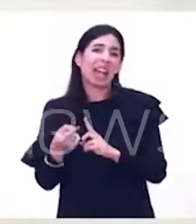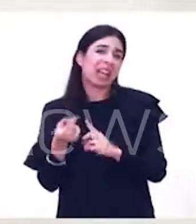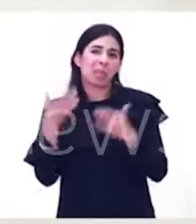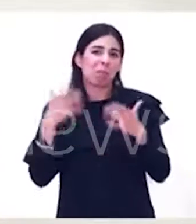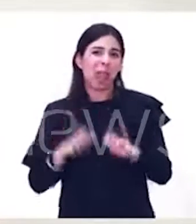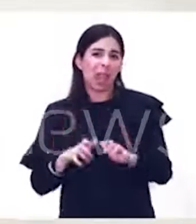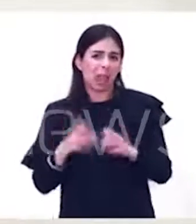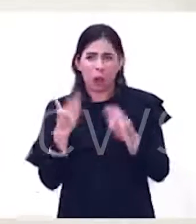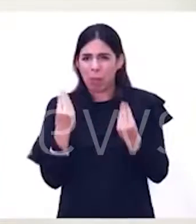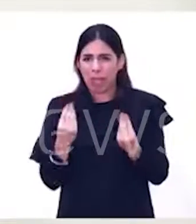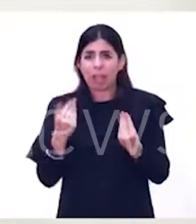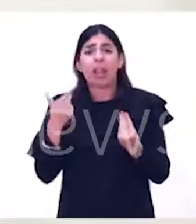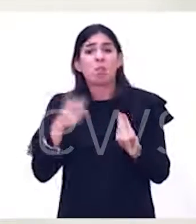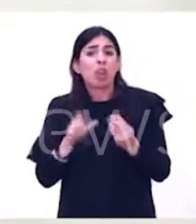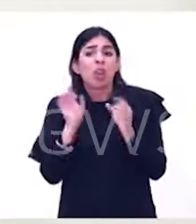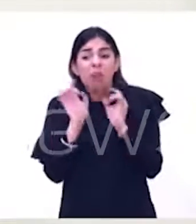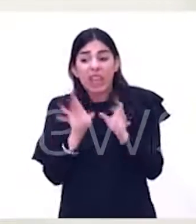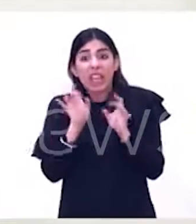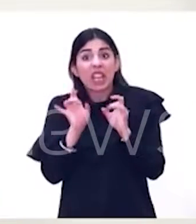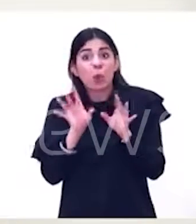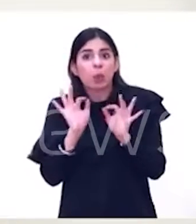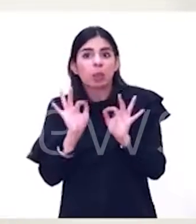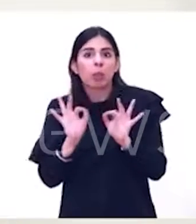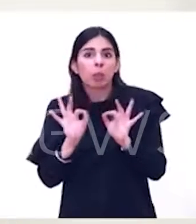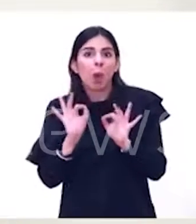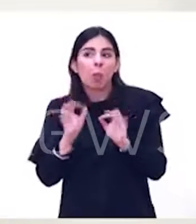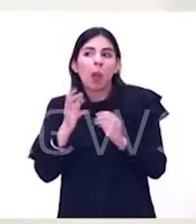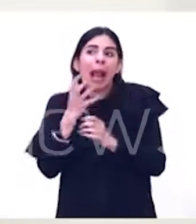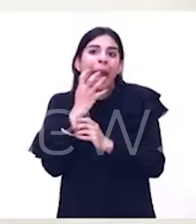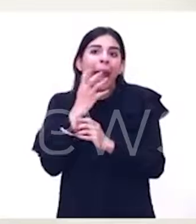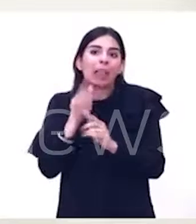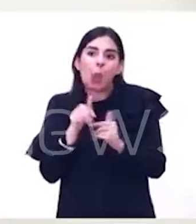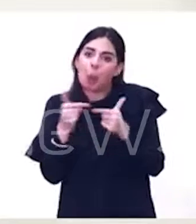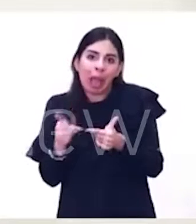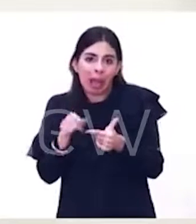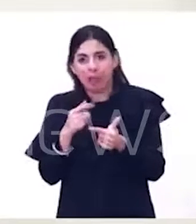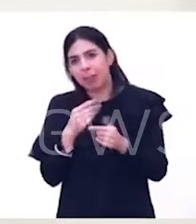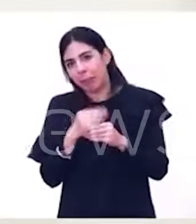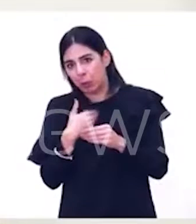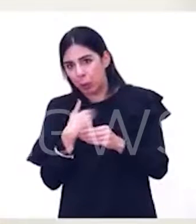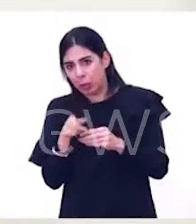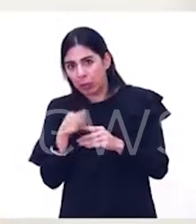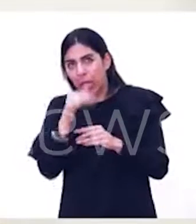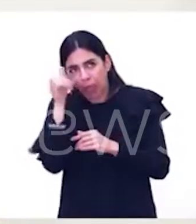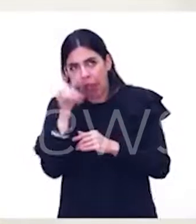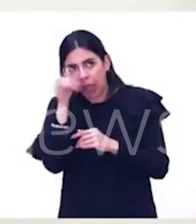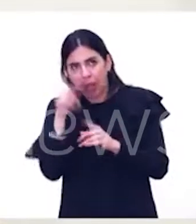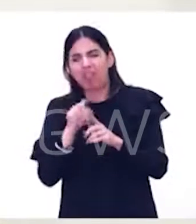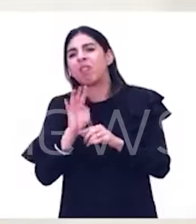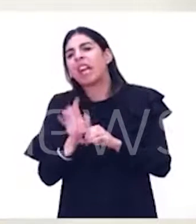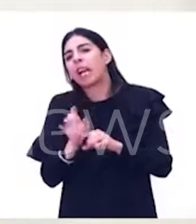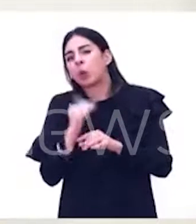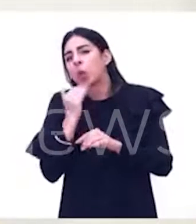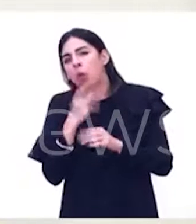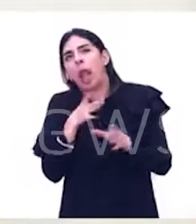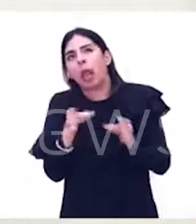estiva, non perché il virus soffra particolarmente il caldo, per mettere una battuta, ma semplicemente per il fatto che d